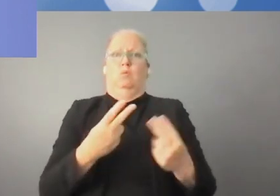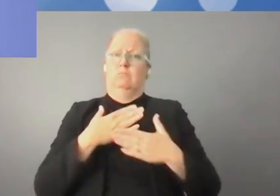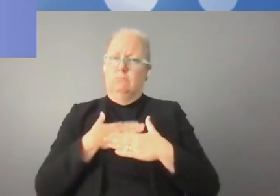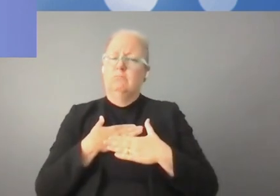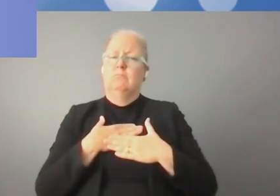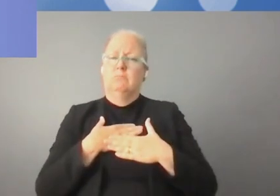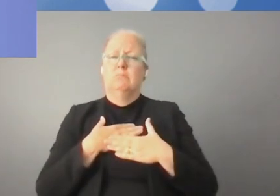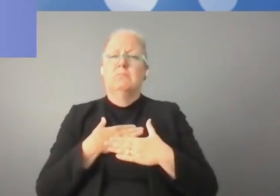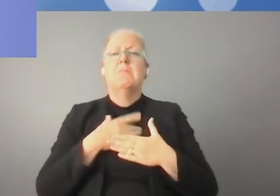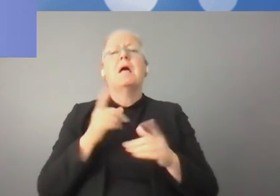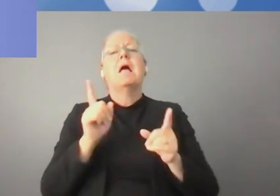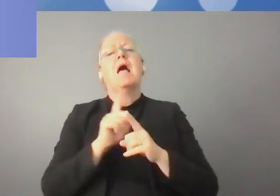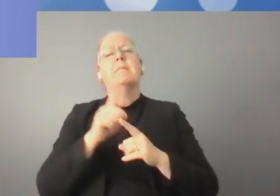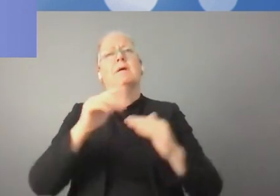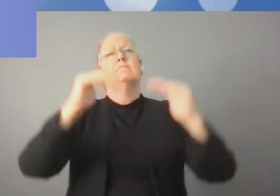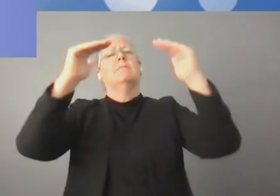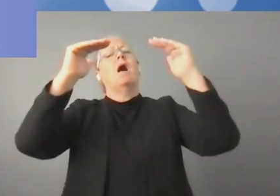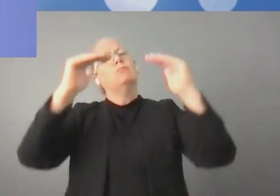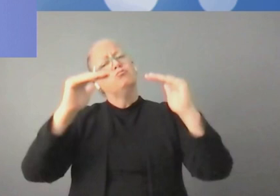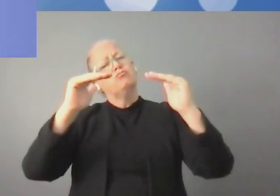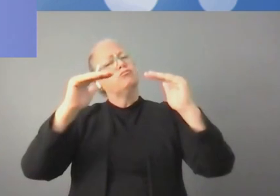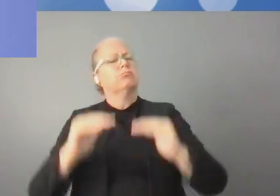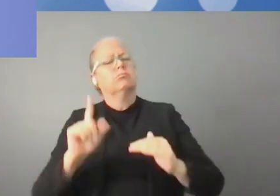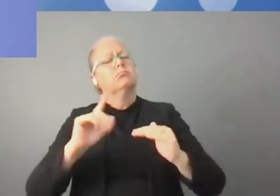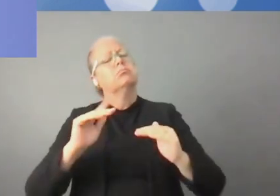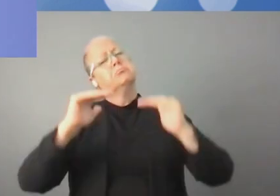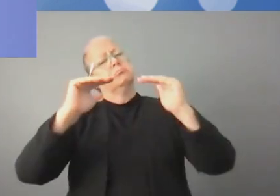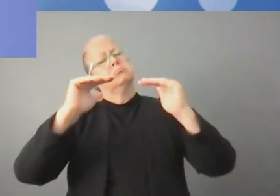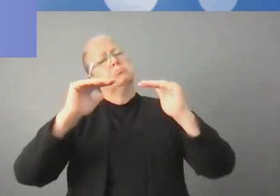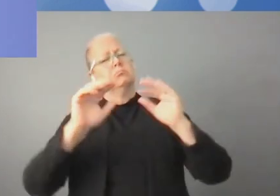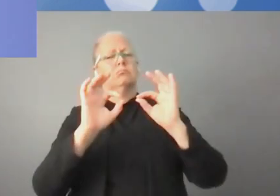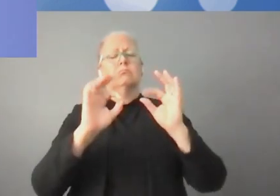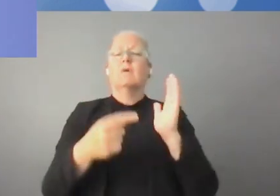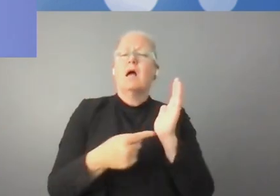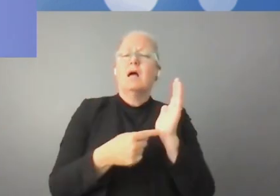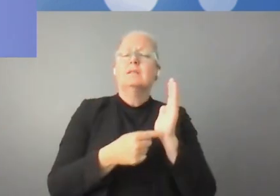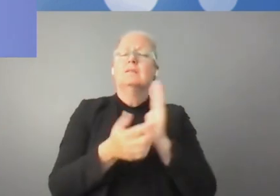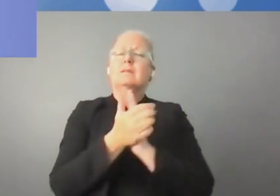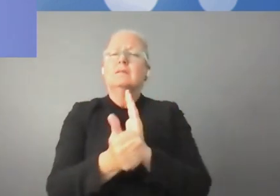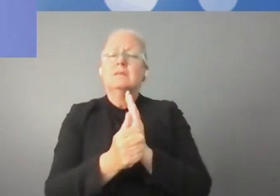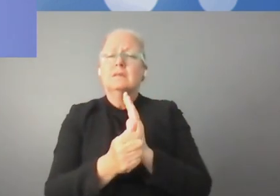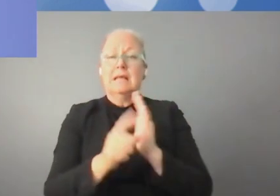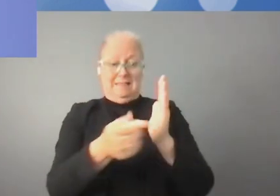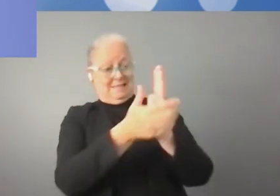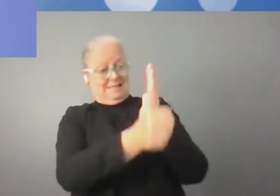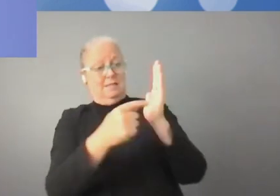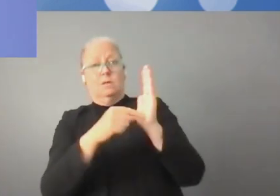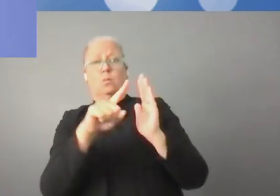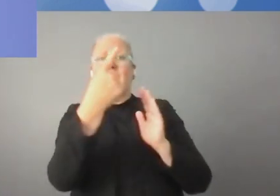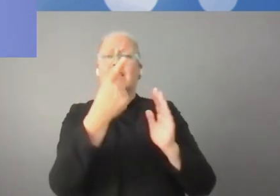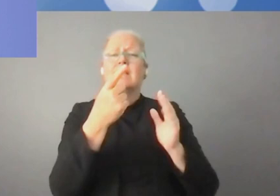Donc, parfois, l'obtention de compétences de base par les employés, mais aussi des compétences